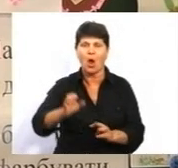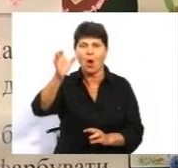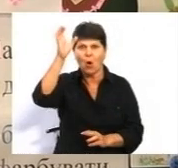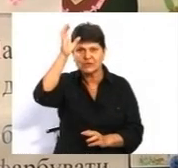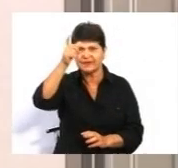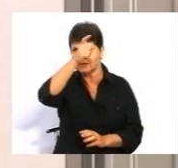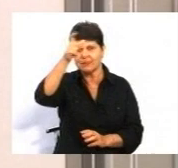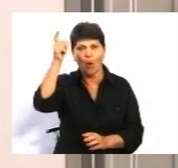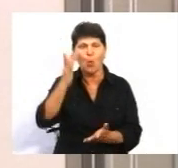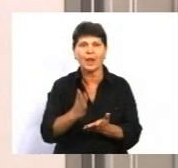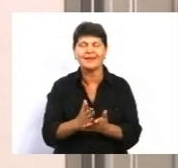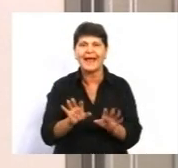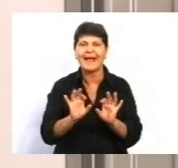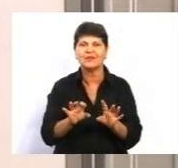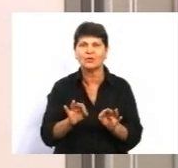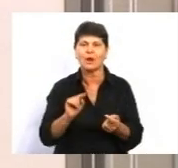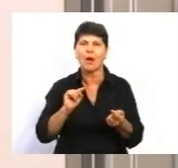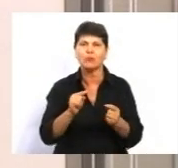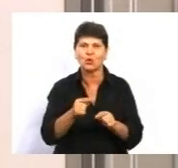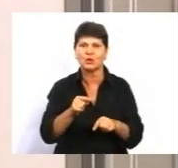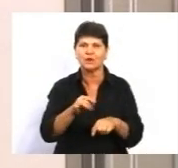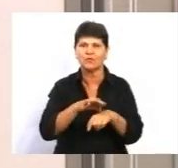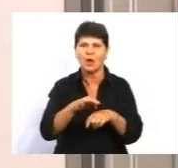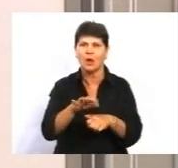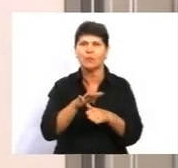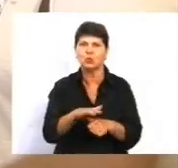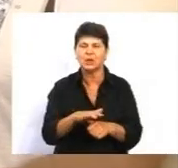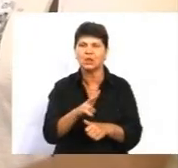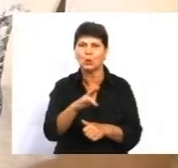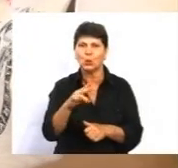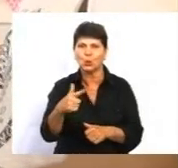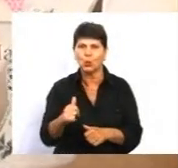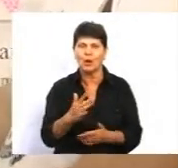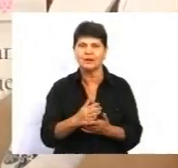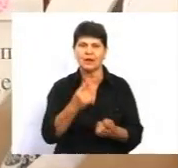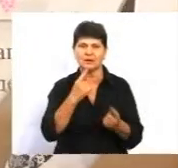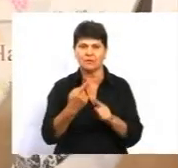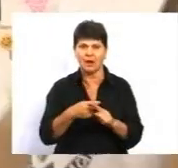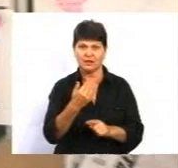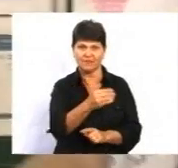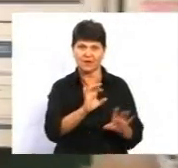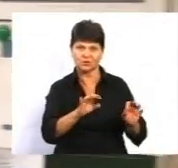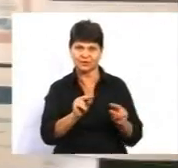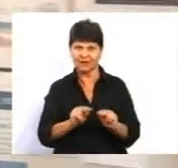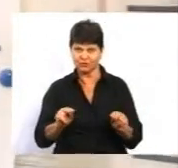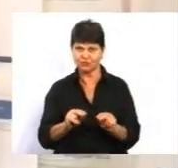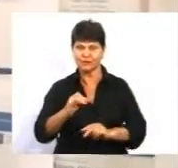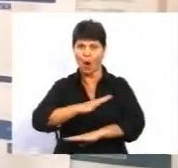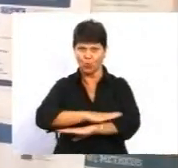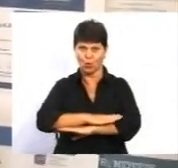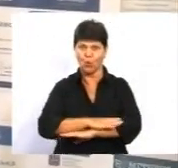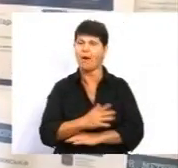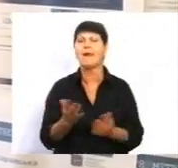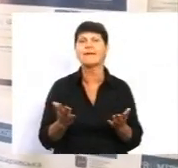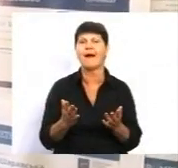інформація проти булінгу, інформація, як правильно вести діалог. Це ви все розповідаєте учням на уроках. Яким чином це